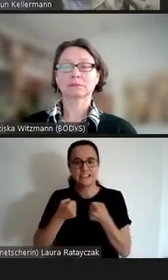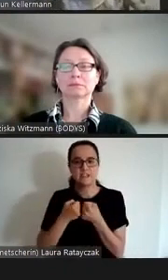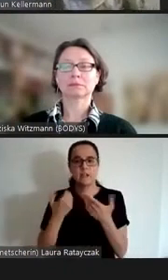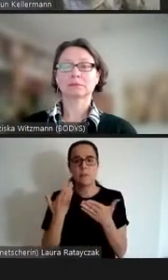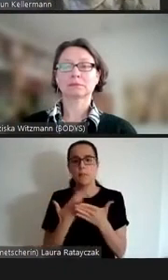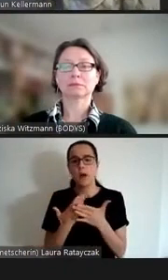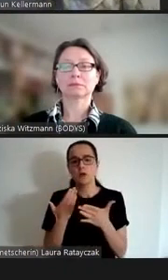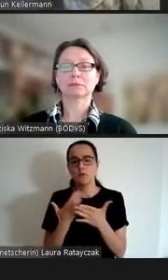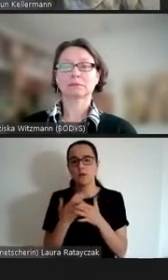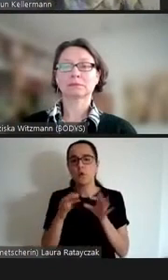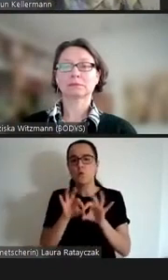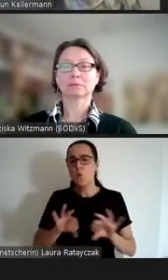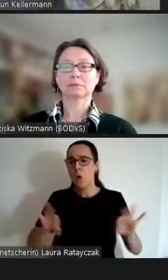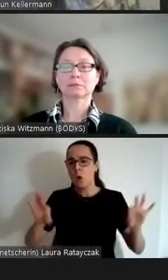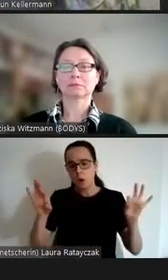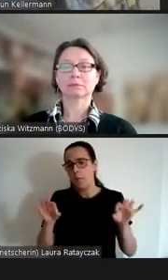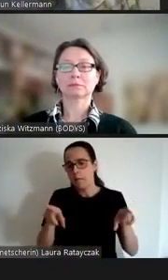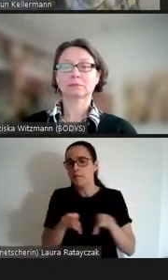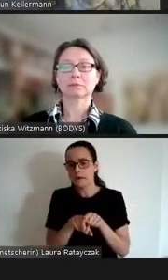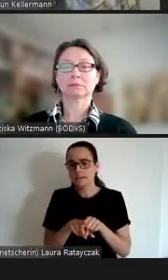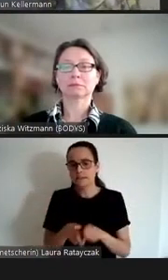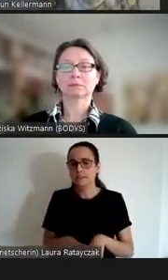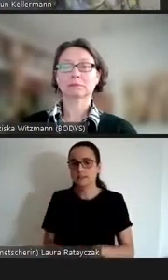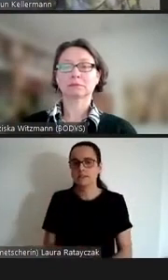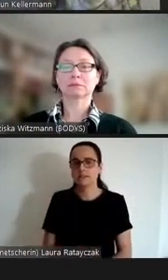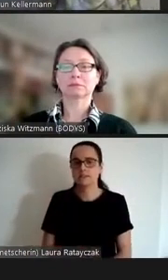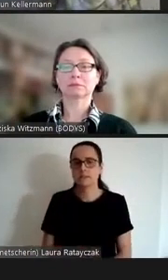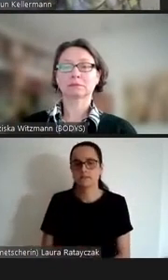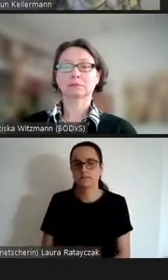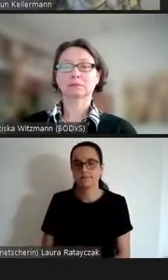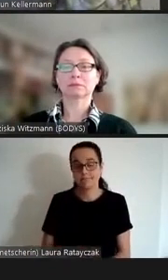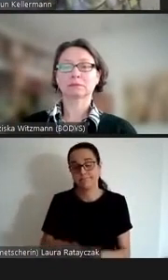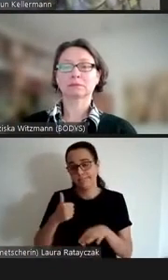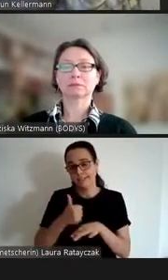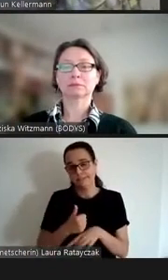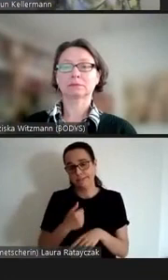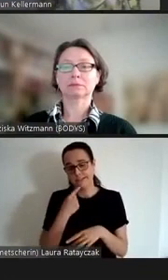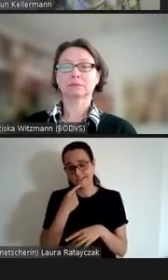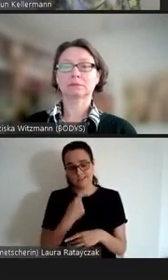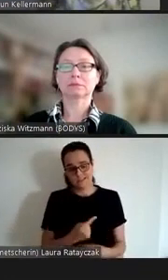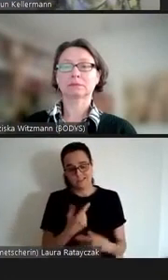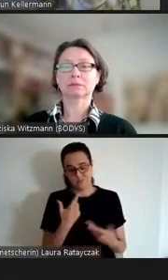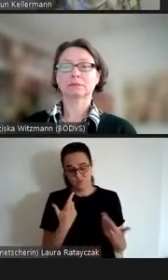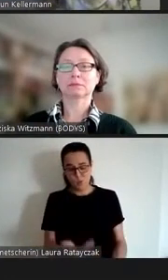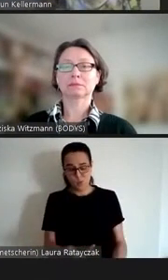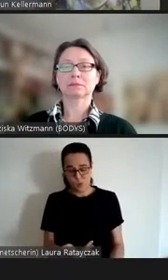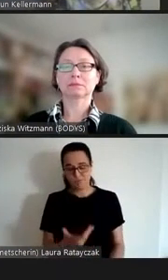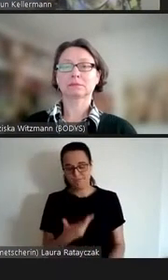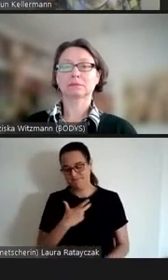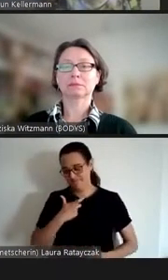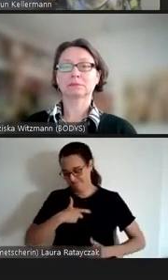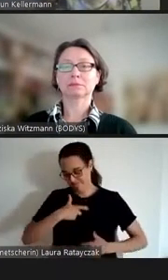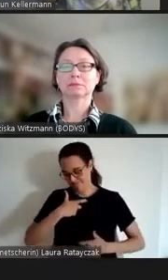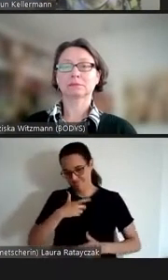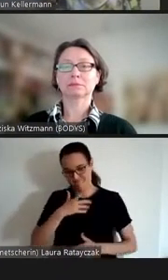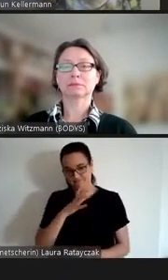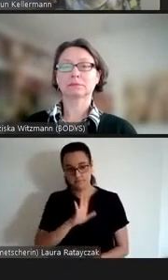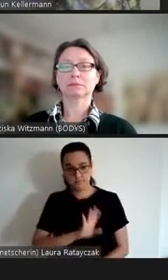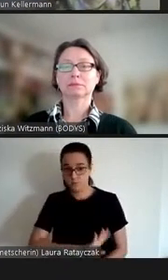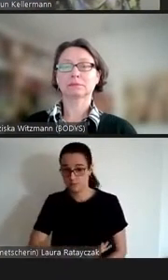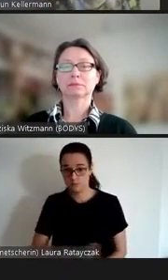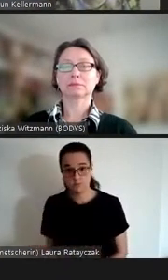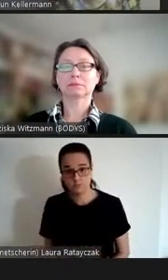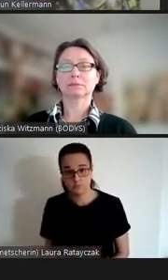Gurke zum Beispiel sagte der Chefarzt und lachte noch nicht einmal